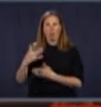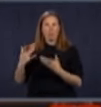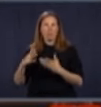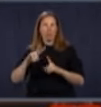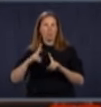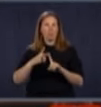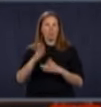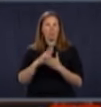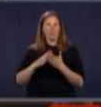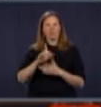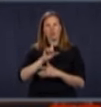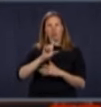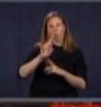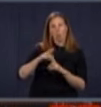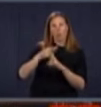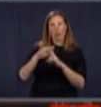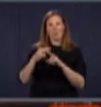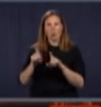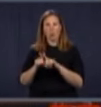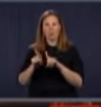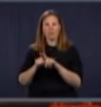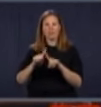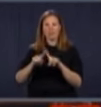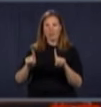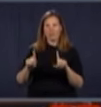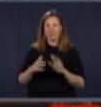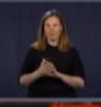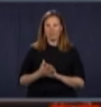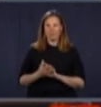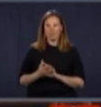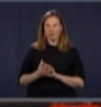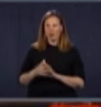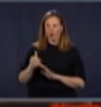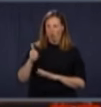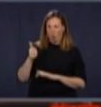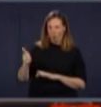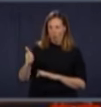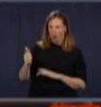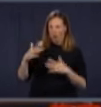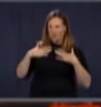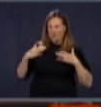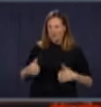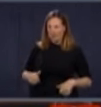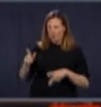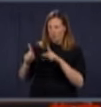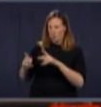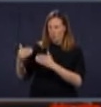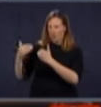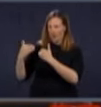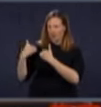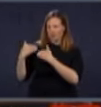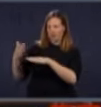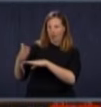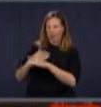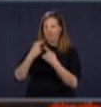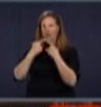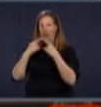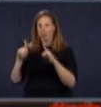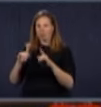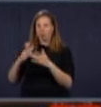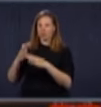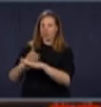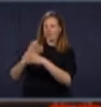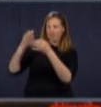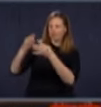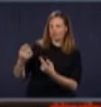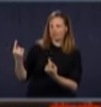est-ce que vous consultez les pédiatres à la santé publique avant de décider des choses,